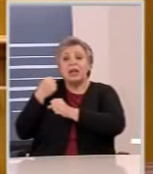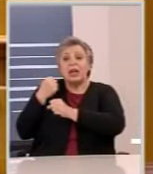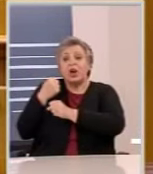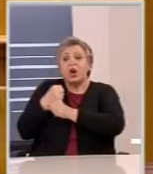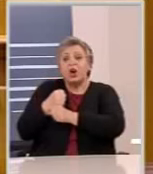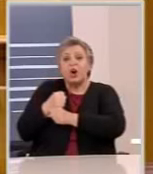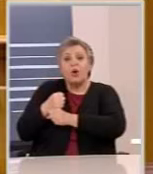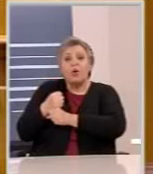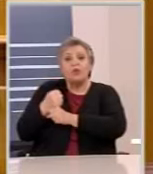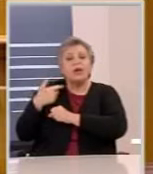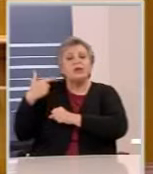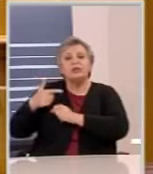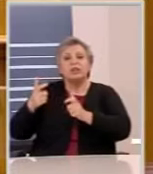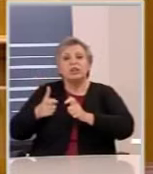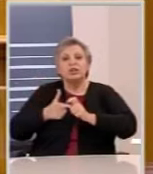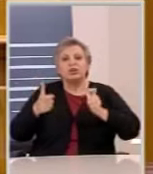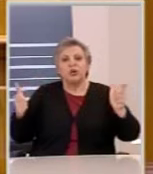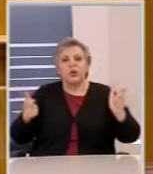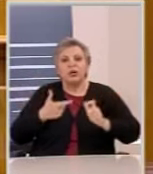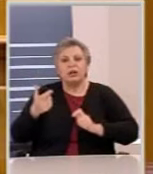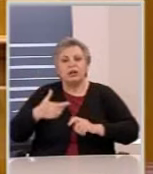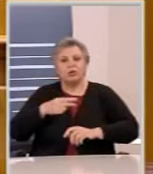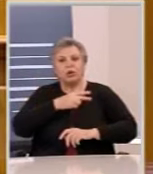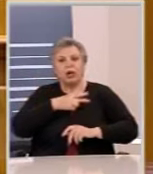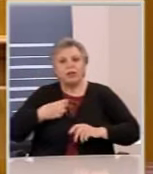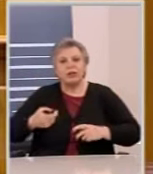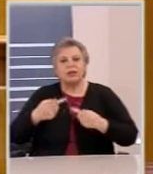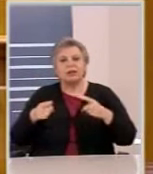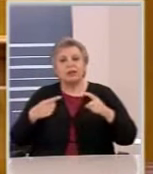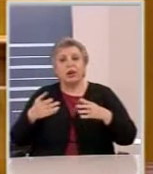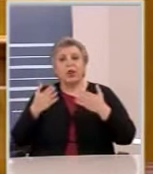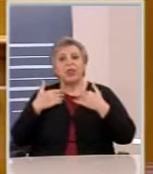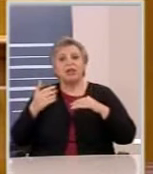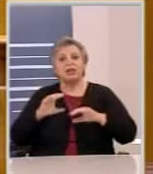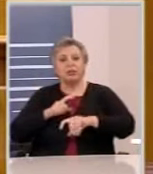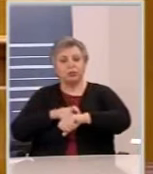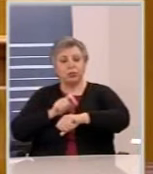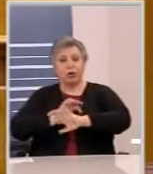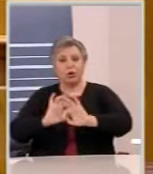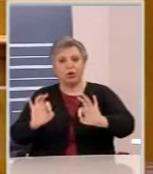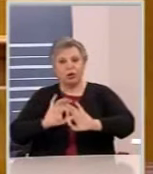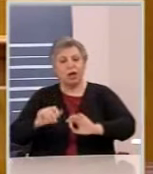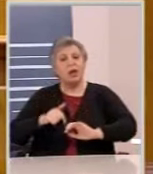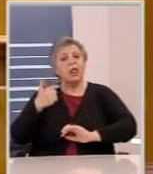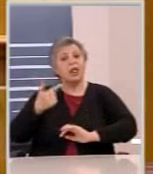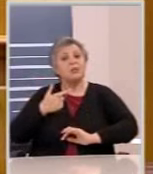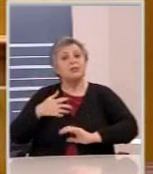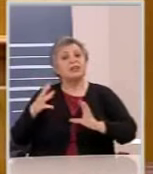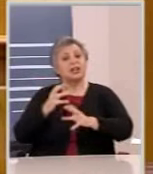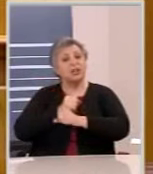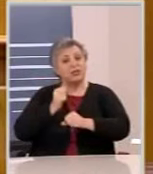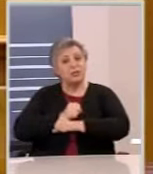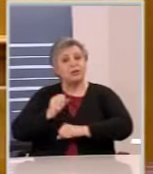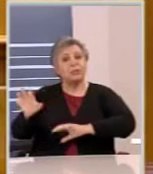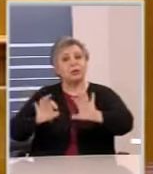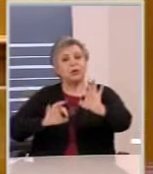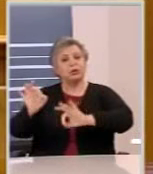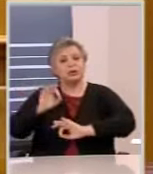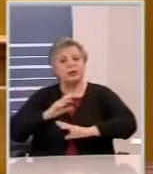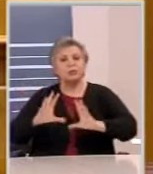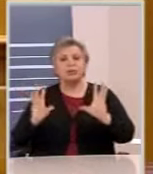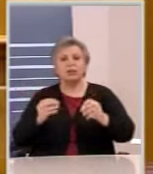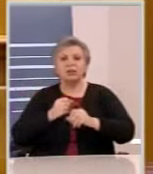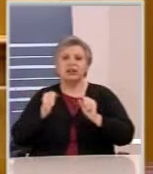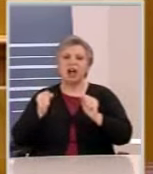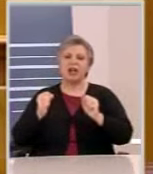τα βιβλία. Ανίκανε μια κυβέρνηση που κατάφερε να κάνει προσλήψεις για πρώτη φορά στην υγεία. Που κατάφερε να δώσει ελεύθερη πρόσβαση σε